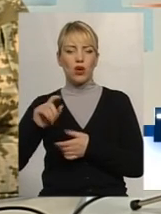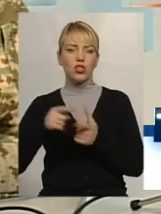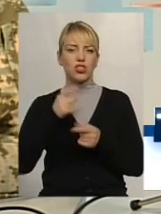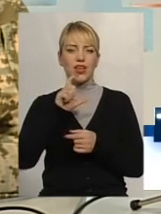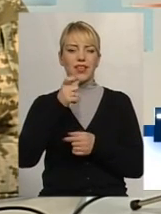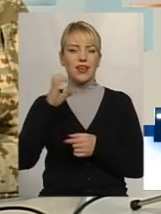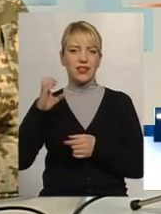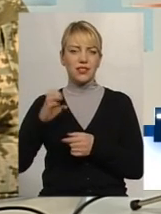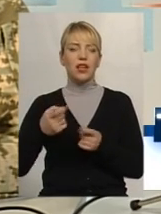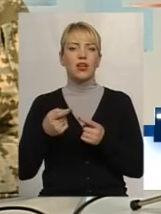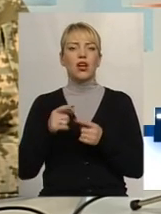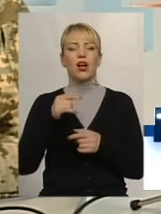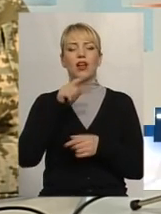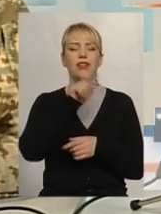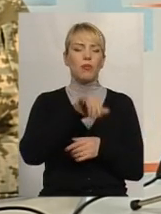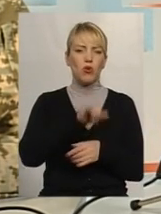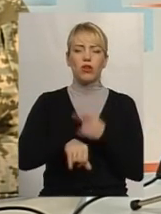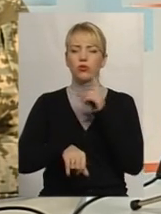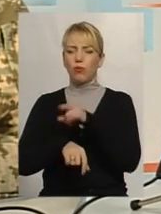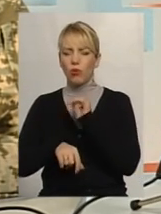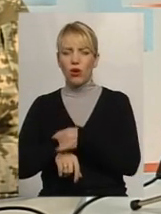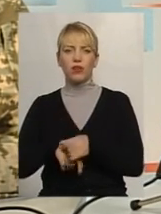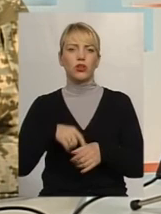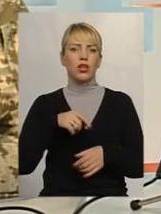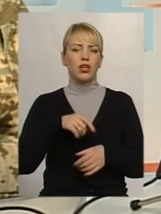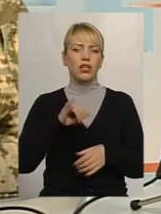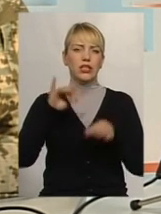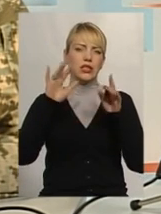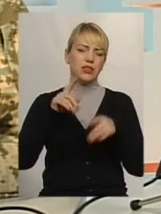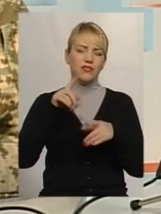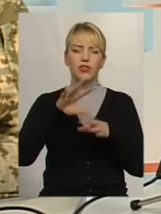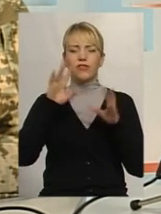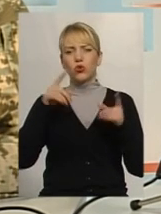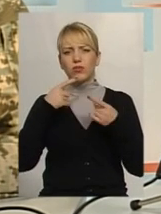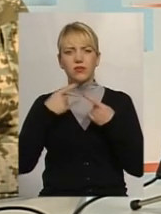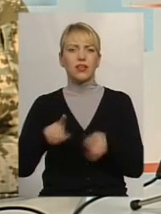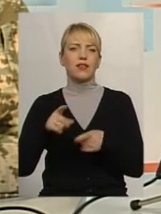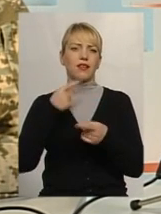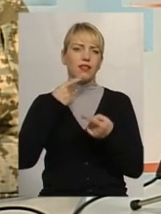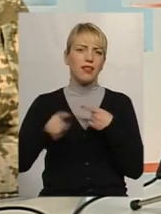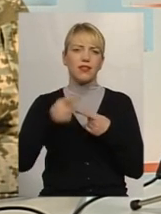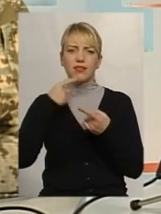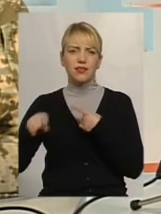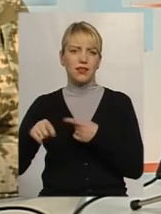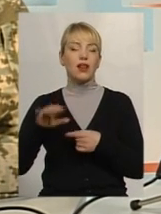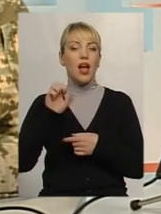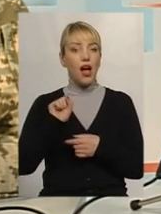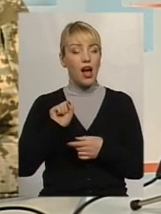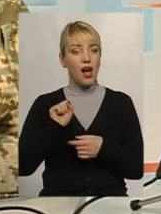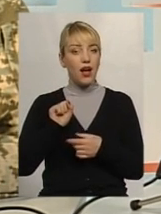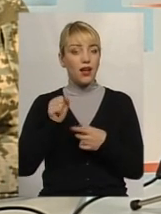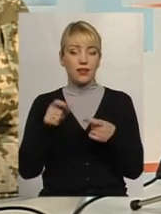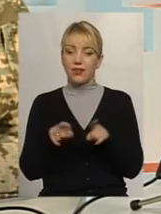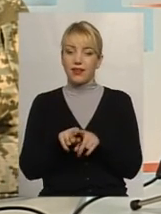нас і це погане, і там погане, і снігу багато випало, і ще щось не так. А нам не